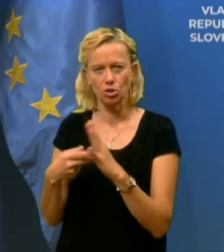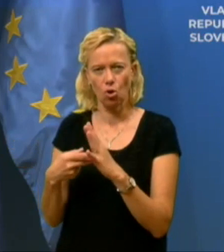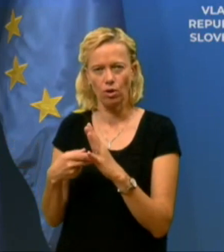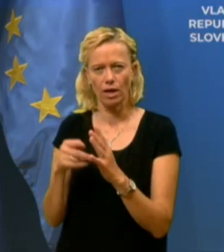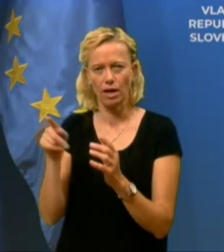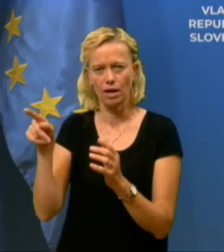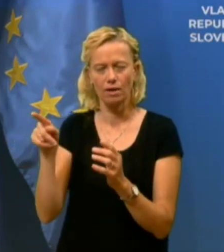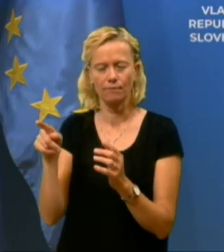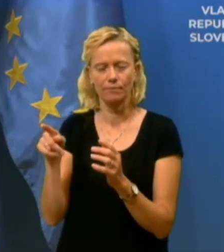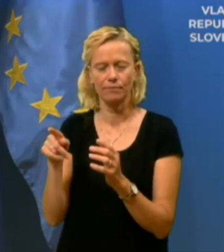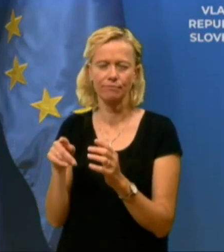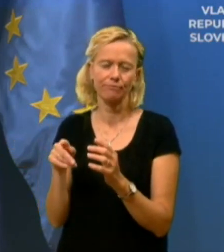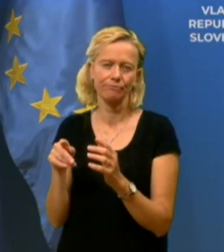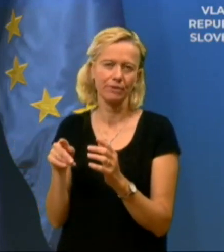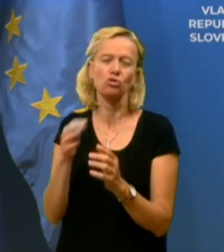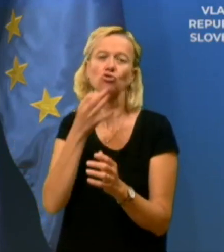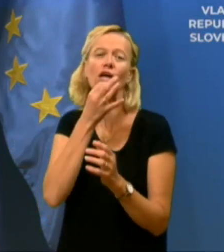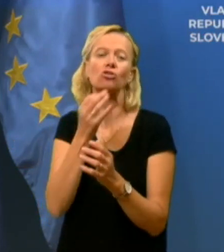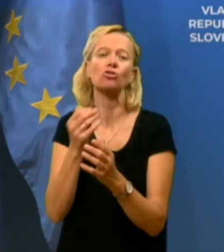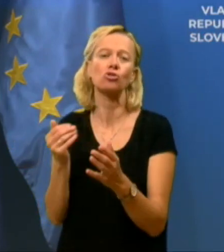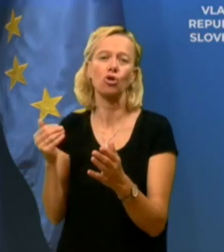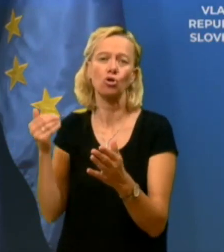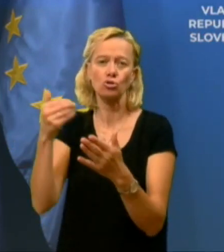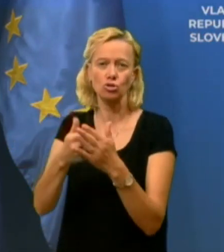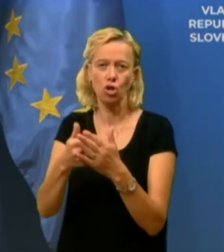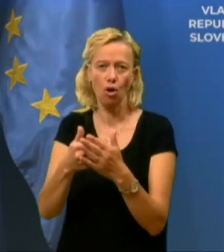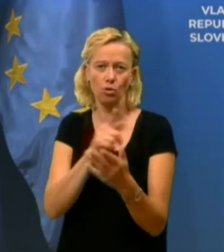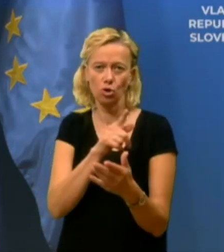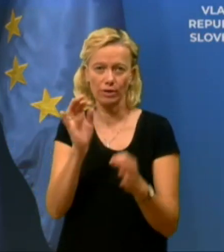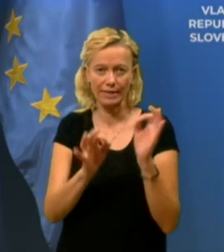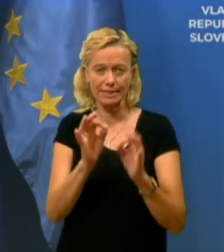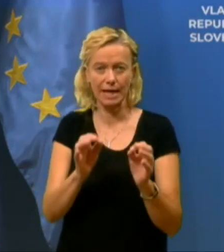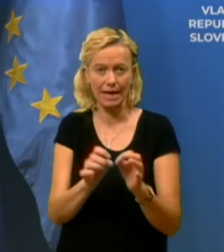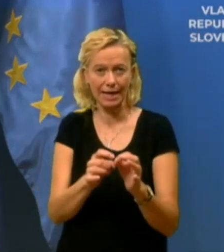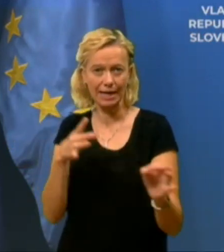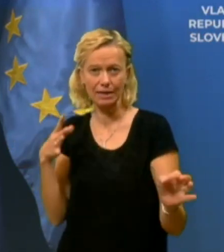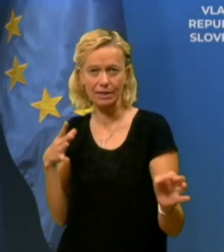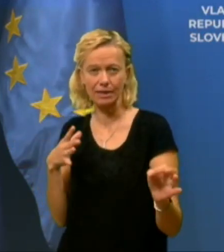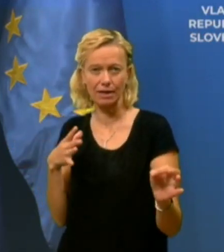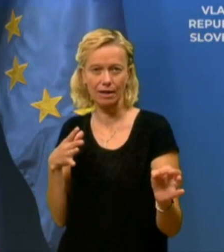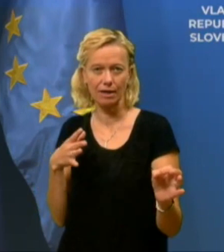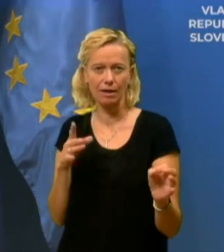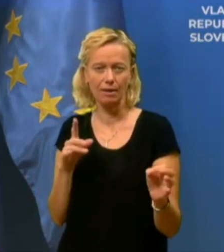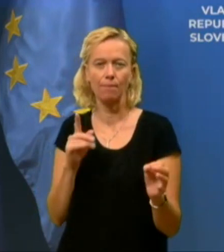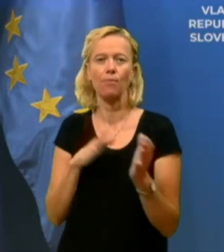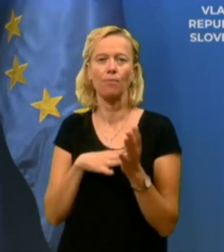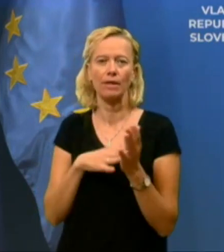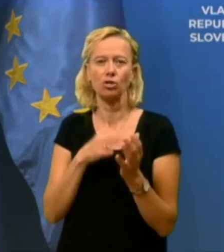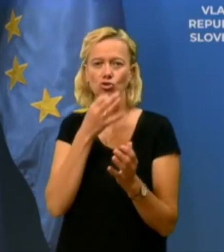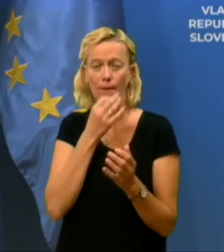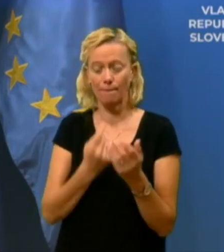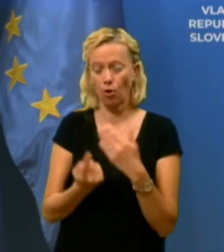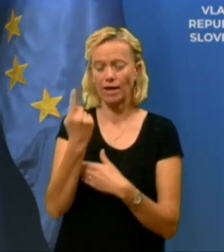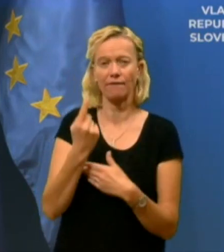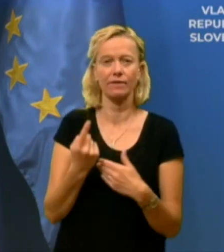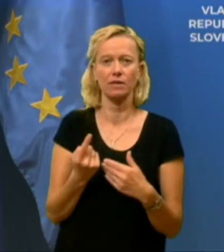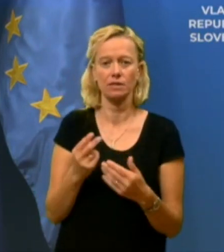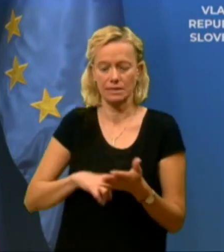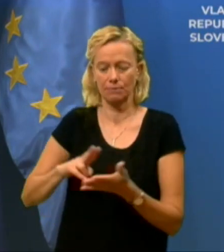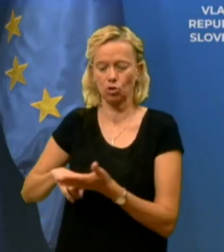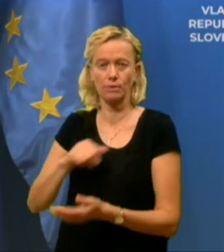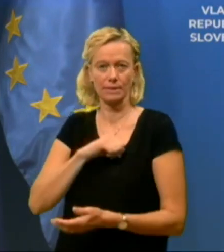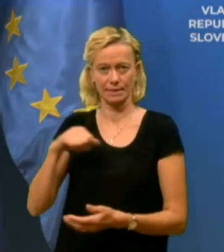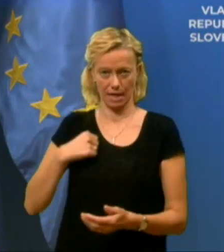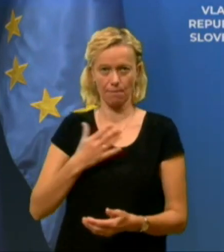da če je dostop do testa hiter. Kar pomeni? Da če tisti čas, ko se pojavijo tvoji prvi simptomi, se ti samo izoliraš